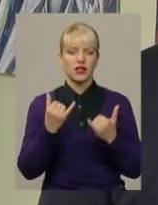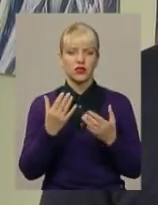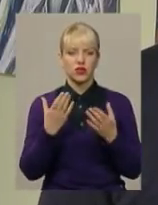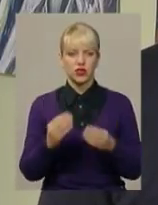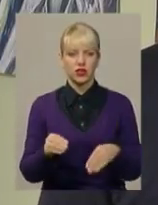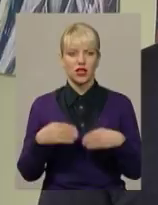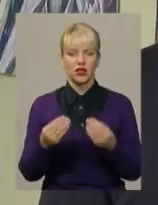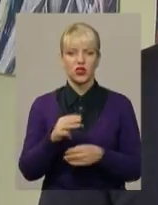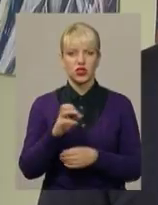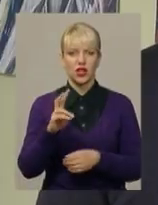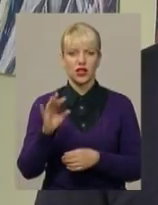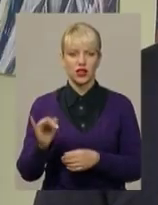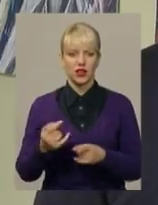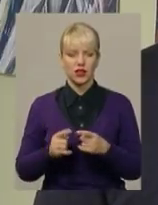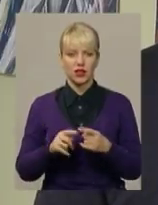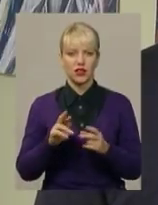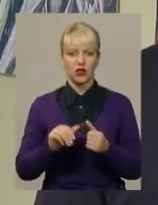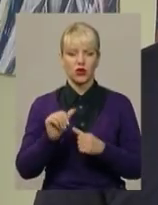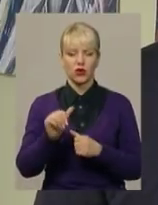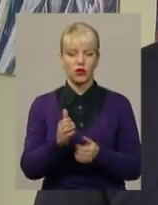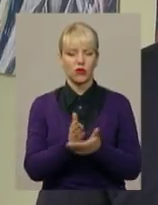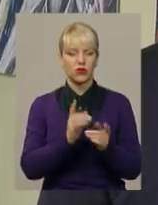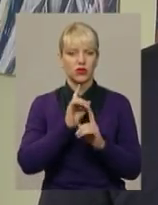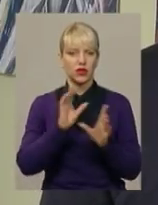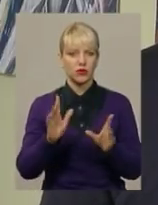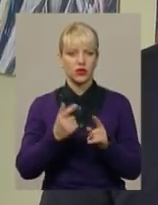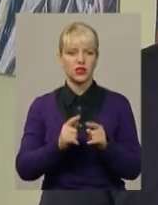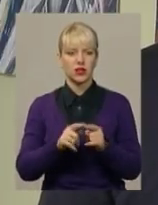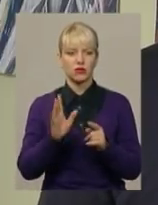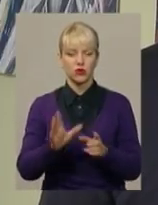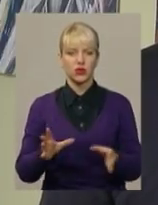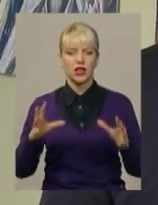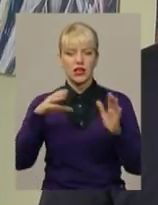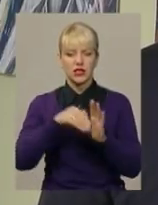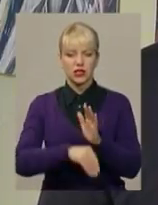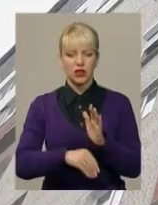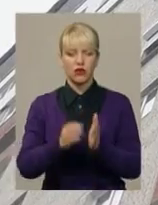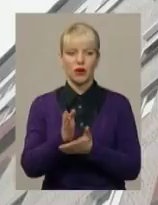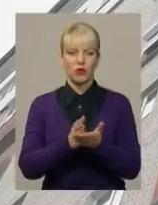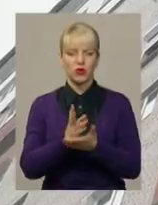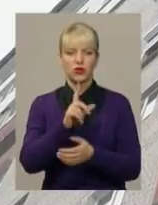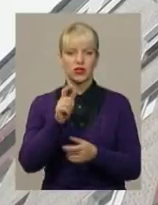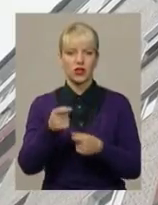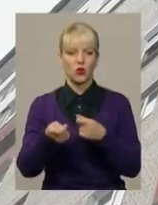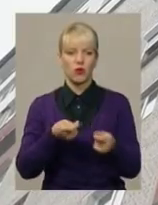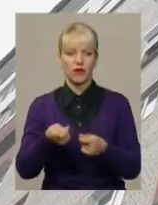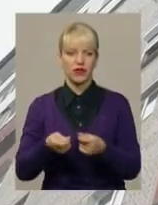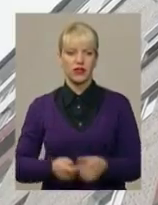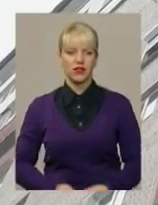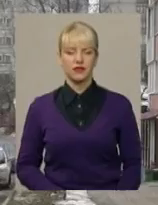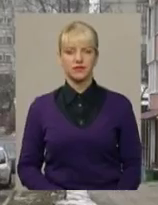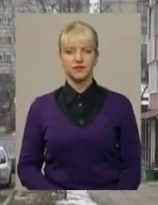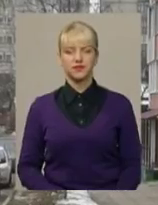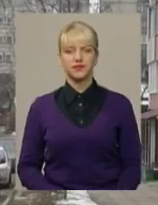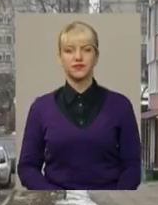надають ЖЕКи, її як окремої послуги не буде. Це буде складова послуги з управління. Наталя Сідова, Володимир Саприкін,